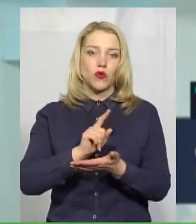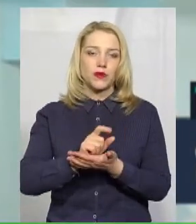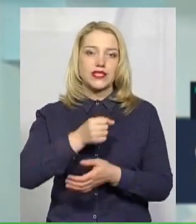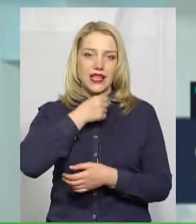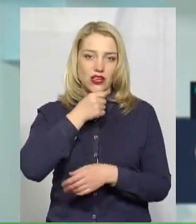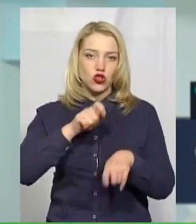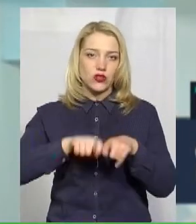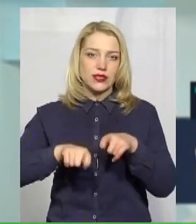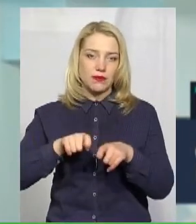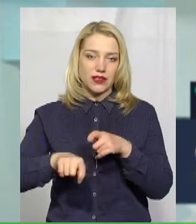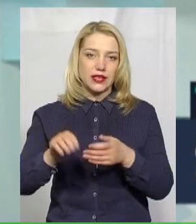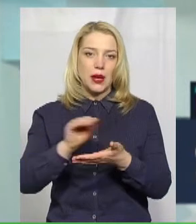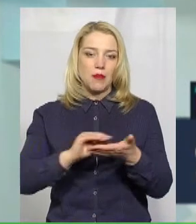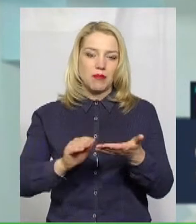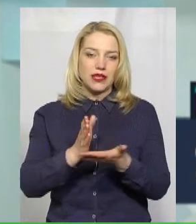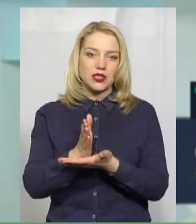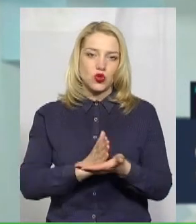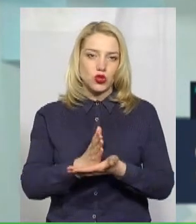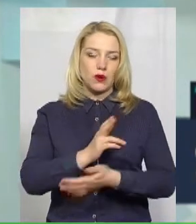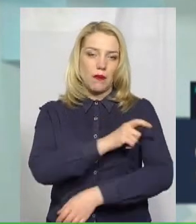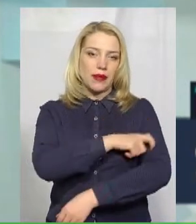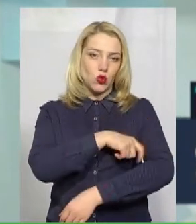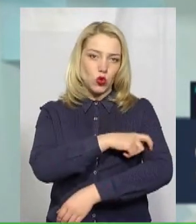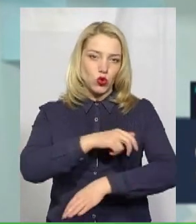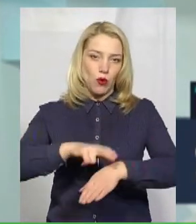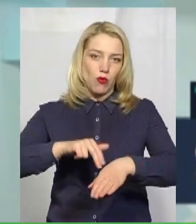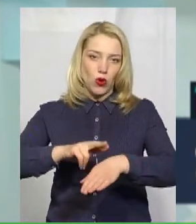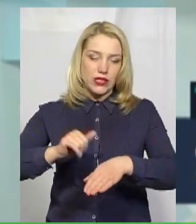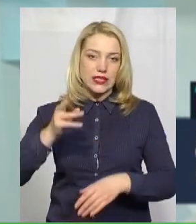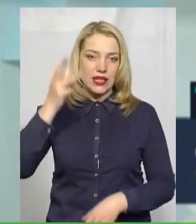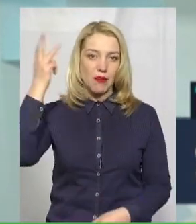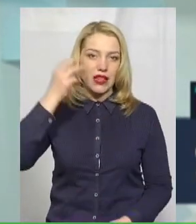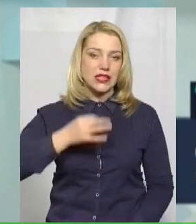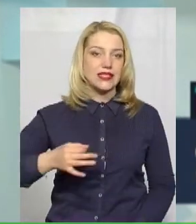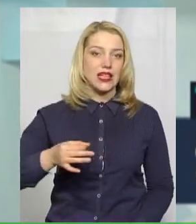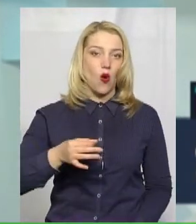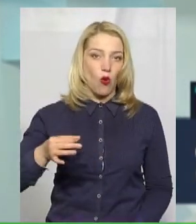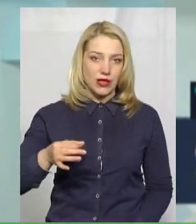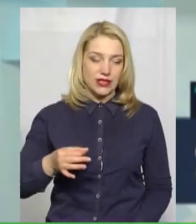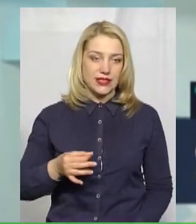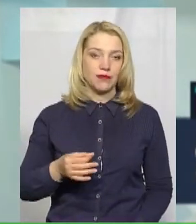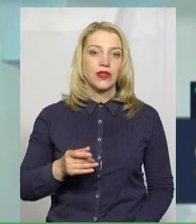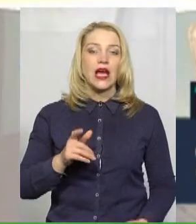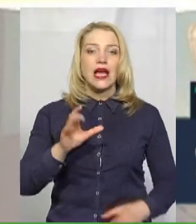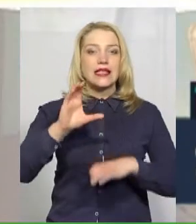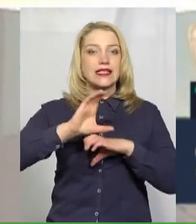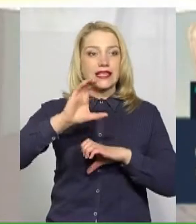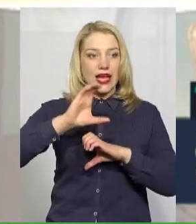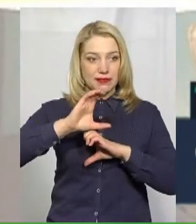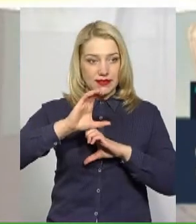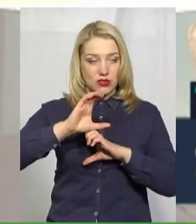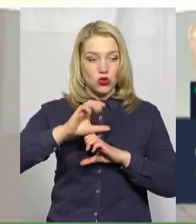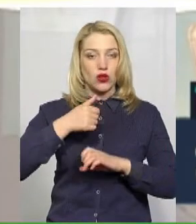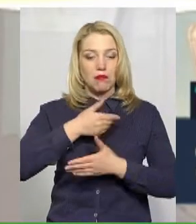інспектора прес-служби управління патрульної поліції у Хмельницькій області. Скайп-зв'язок, ми